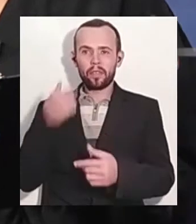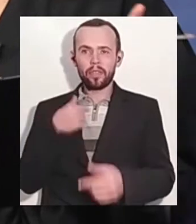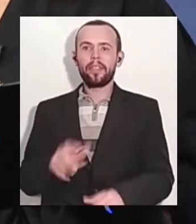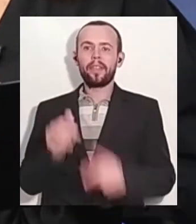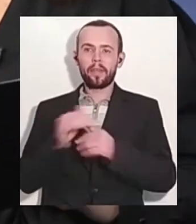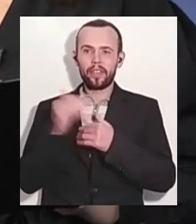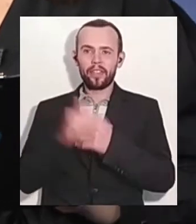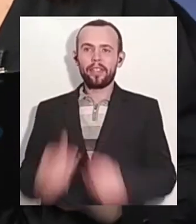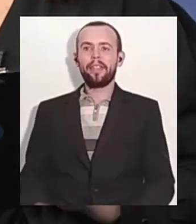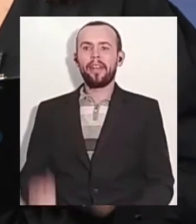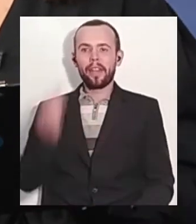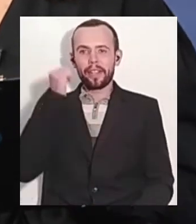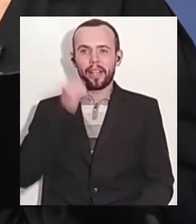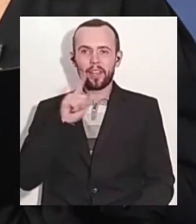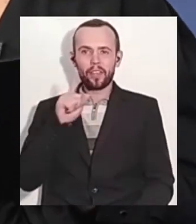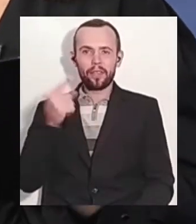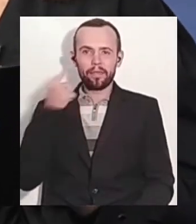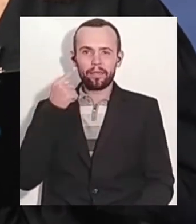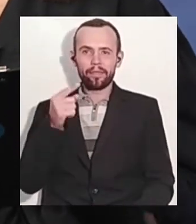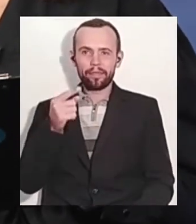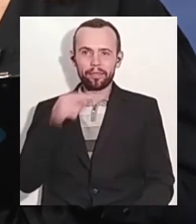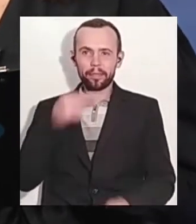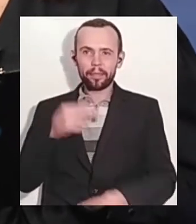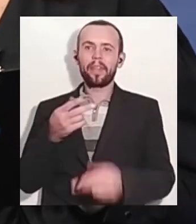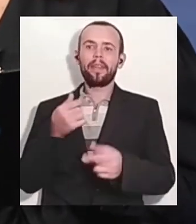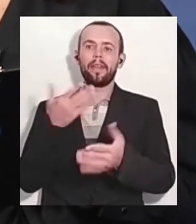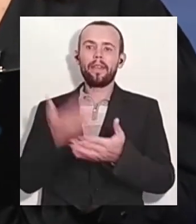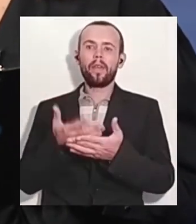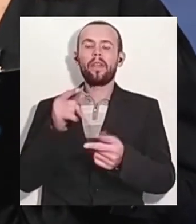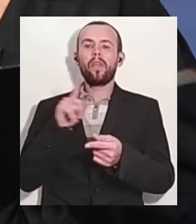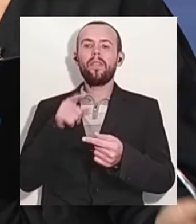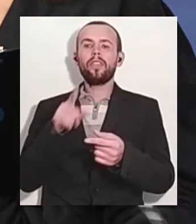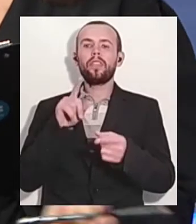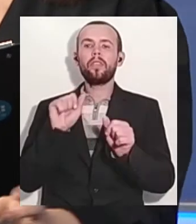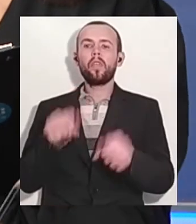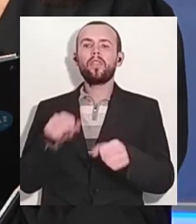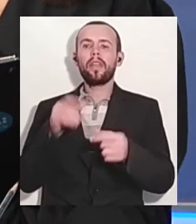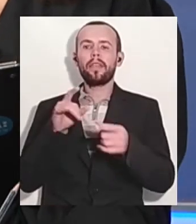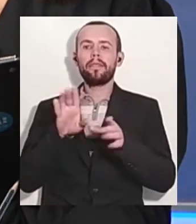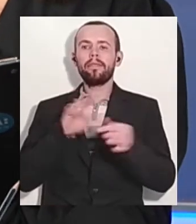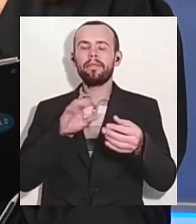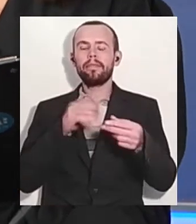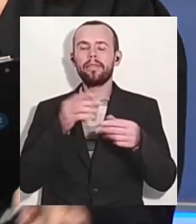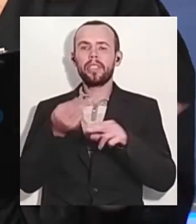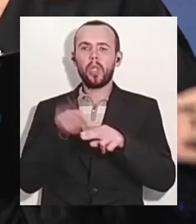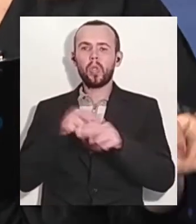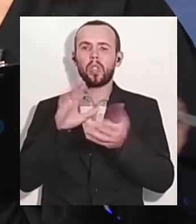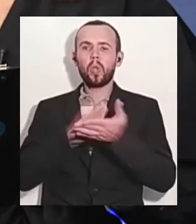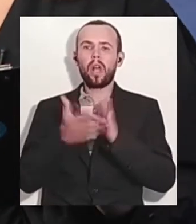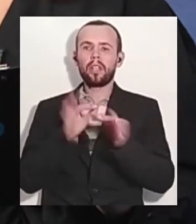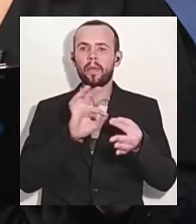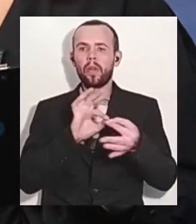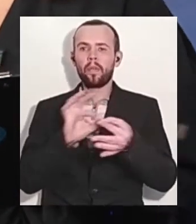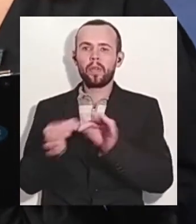Отже, колегія суддів Малиновського районного суду Одеси продовжила запобіжний захід для обвинувачених у справі бунту в міській колонії. Усім